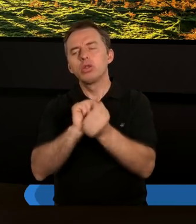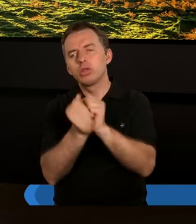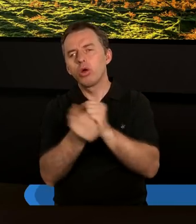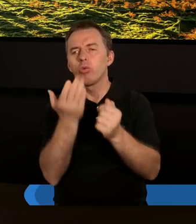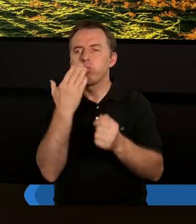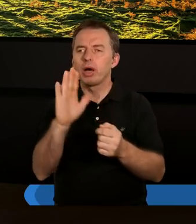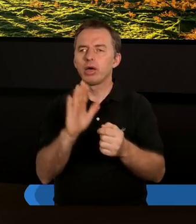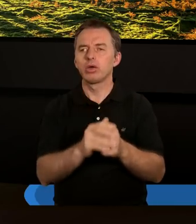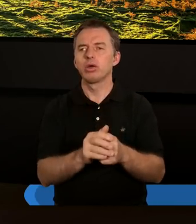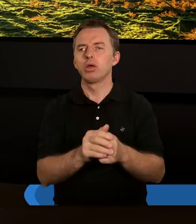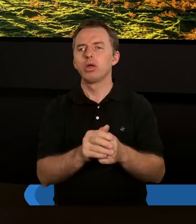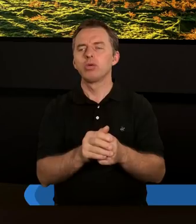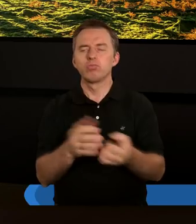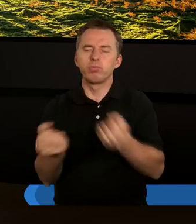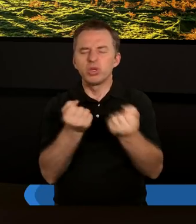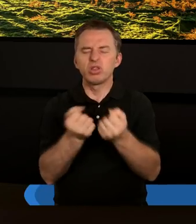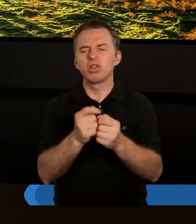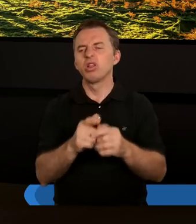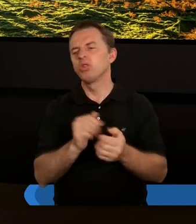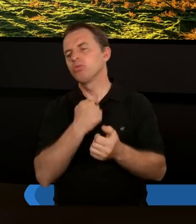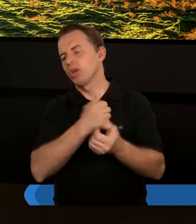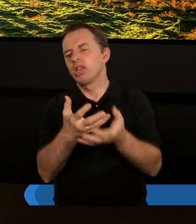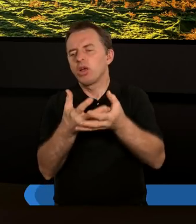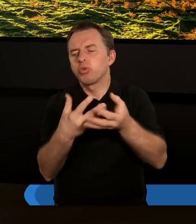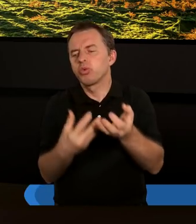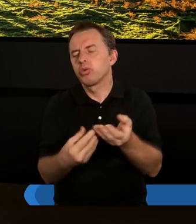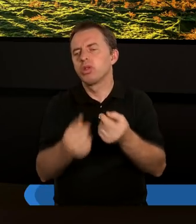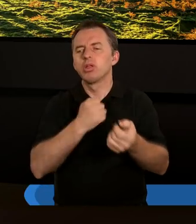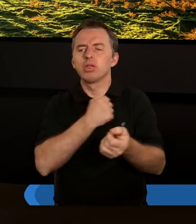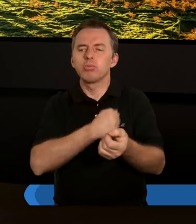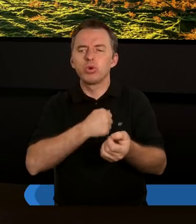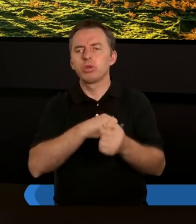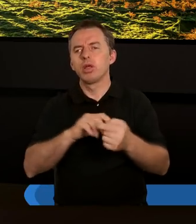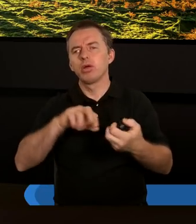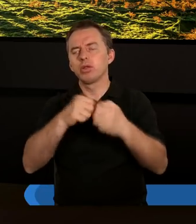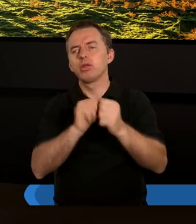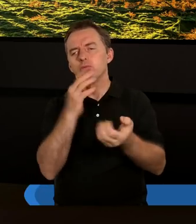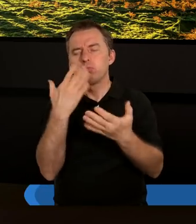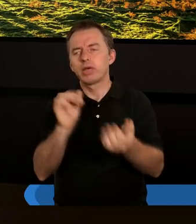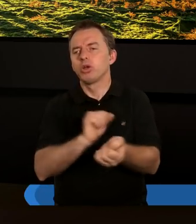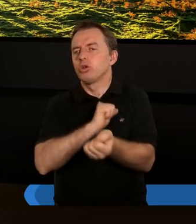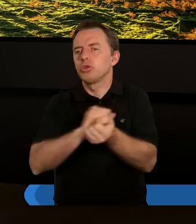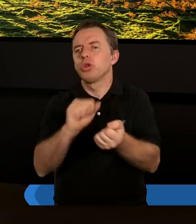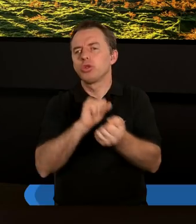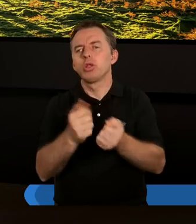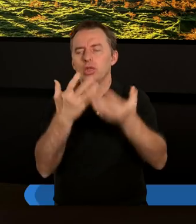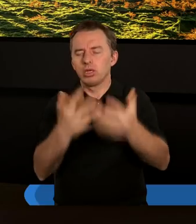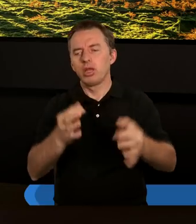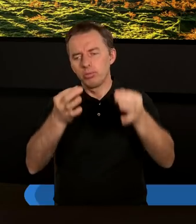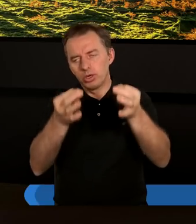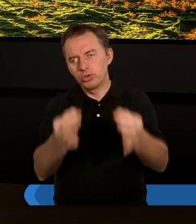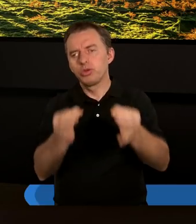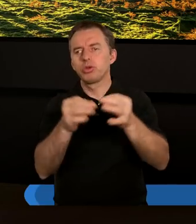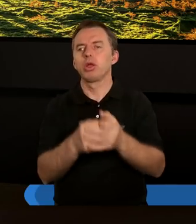nie tylko jakoś nadszarpnięte czy nadwątlone, ale niejednokrotnie bardzo zniszczone. I chcielibyśmy dzisiaj